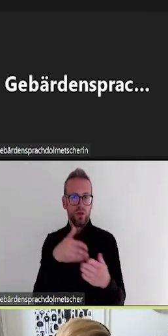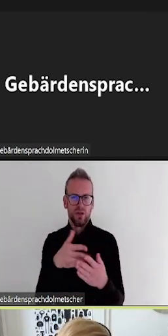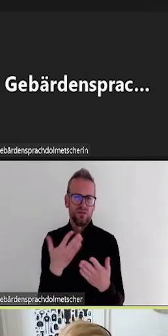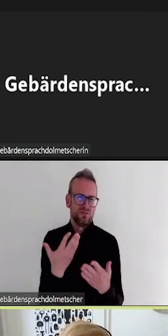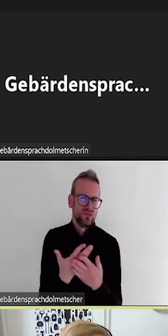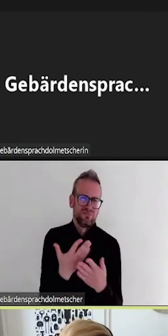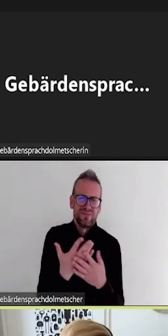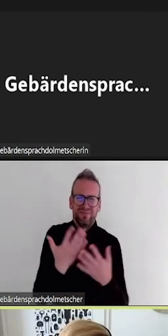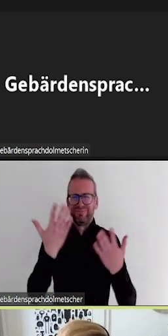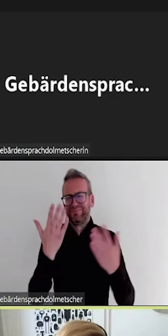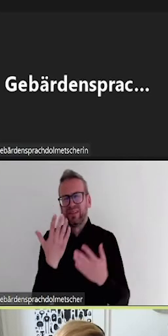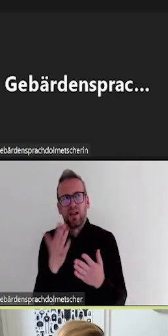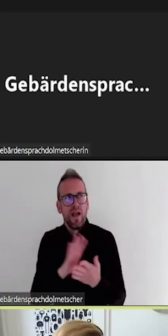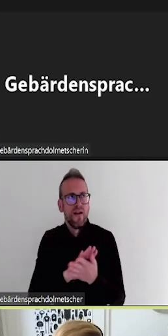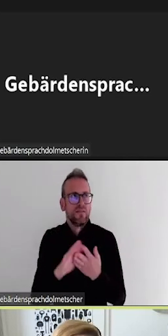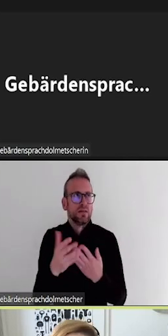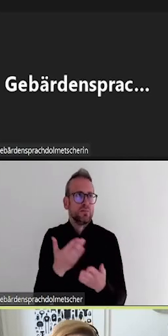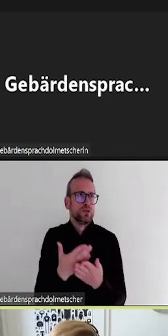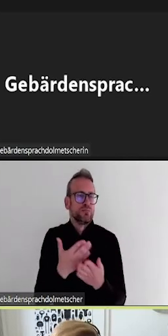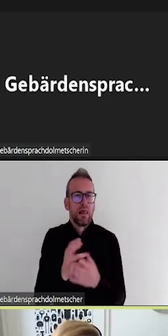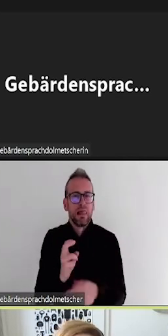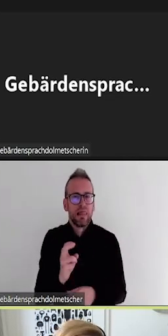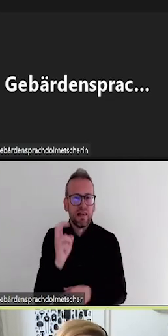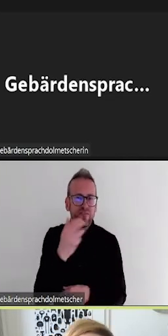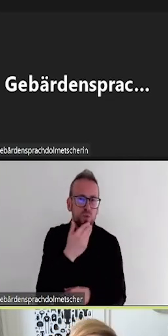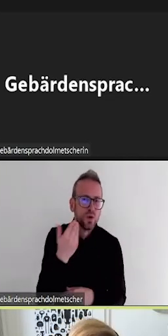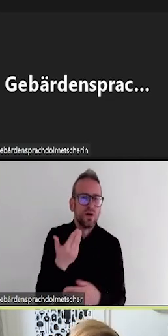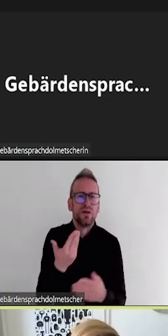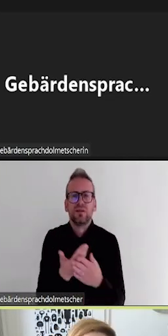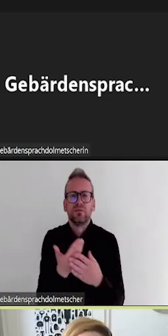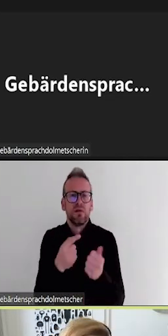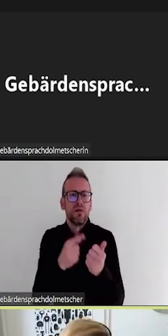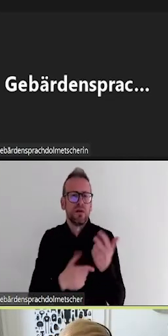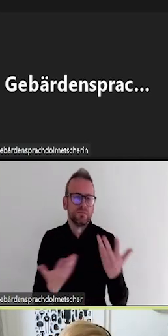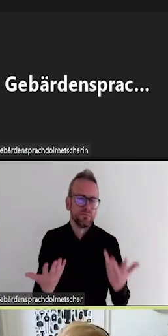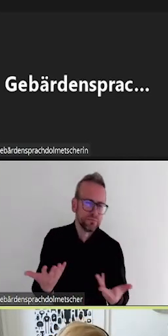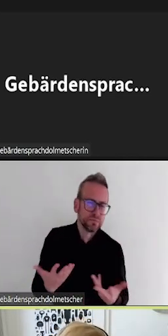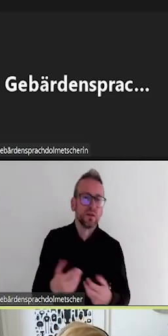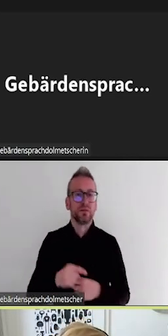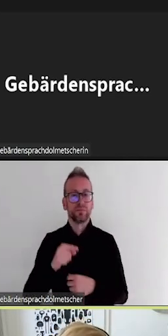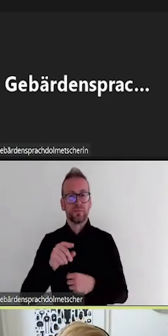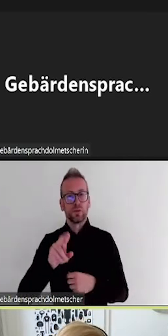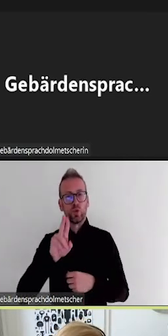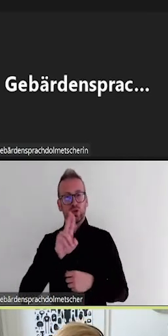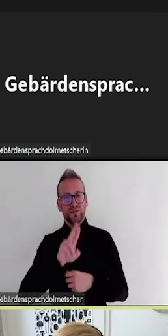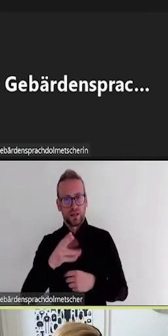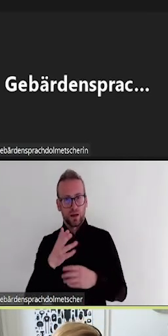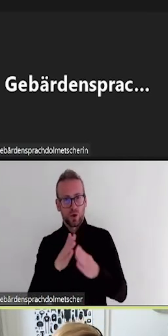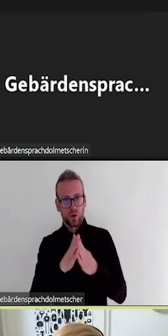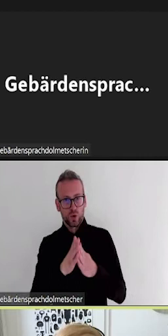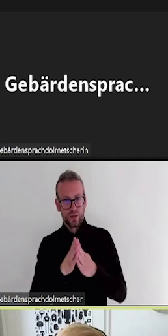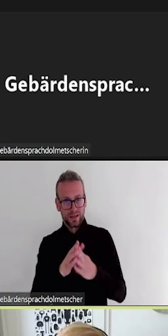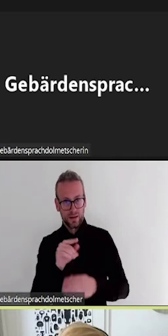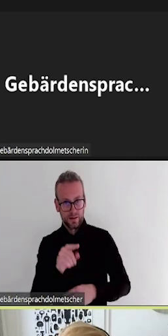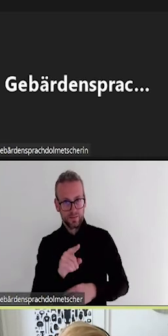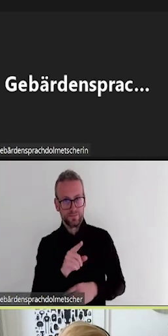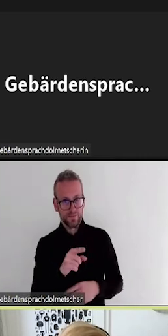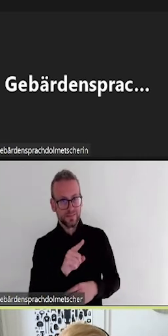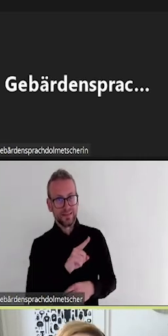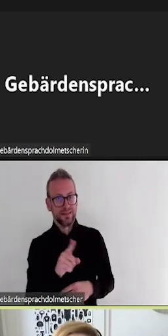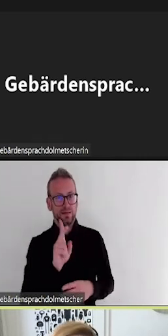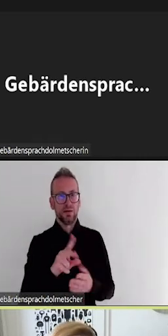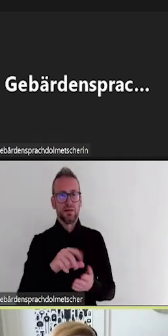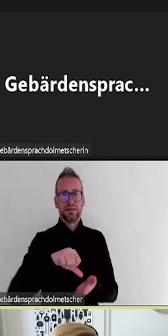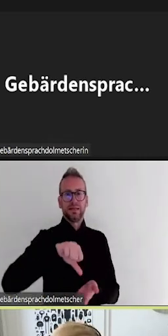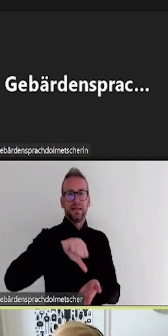Gebäude zu Gebäude, sondern auch manchmal für einzelne Räume, weil die zu dem einen oder zu dem anderen Institut gehören. Wenn man also